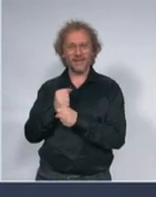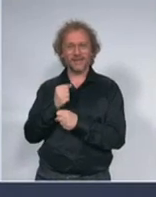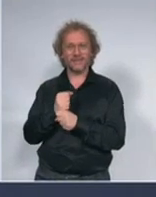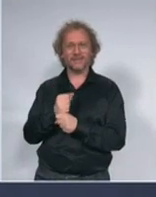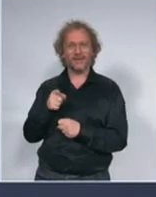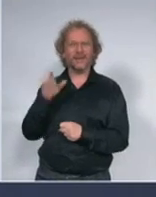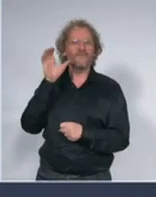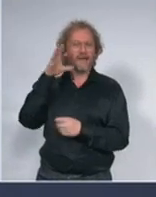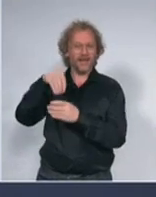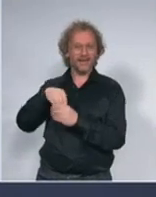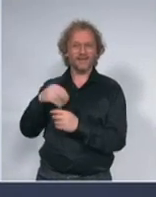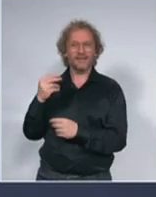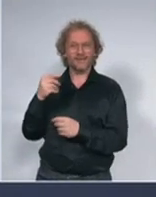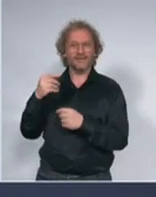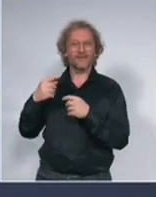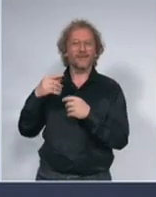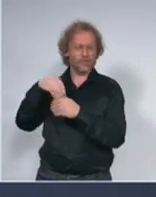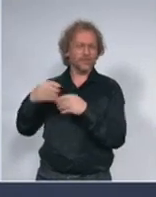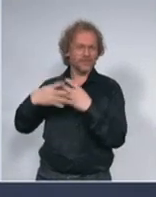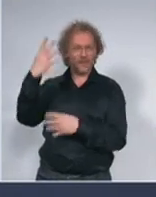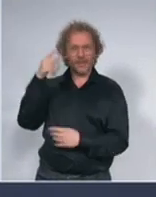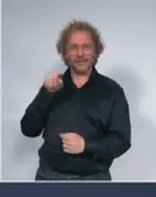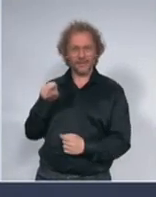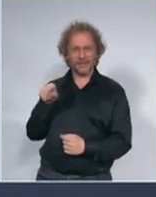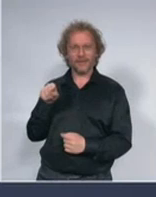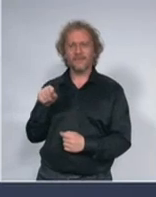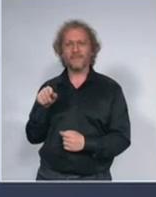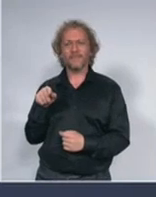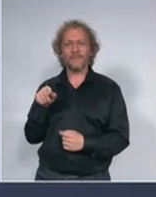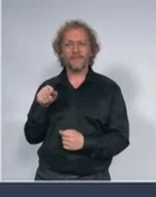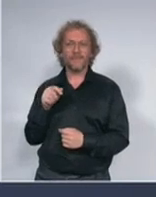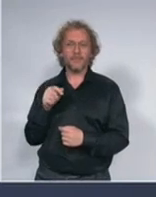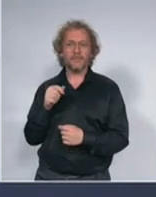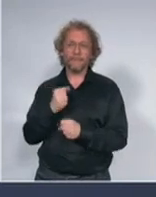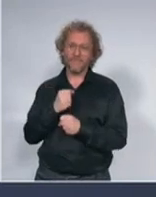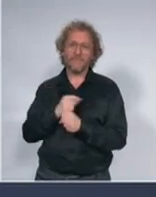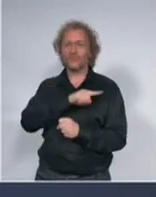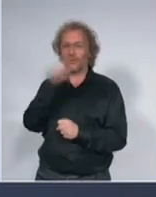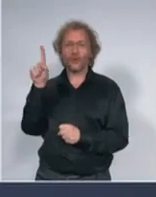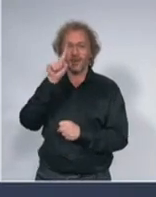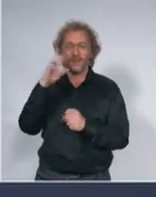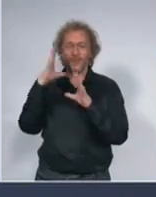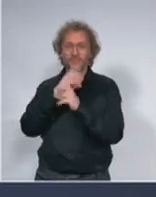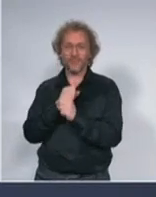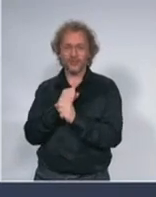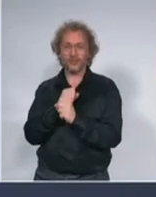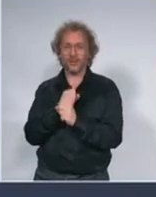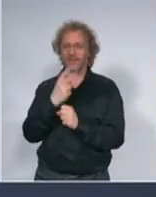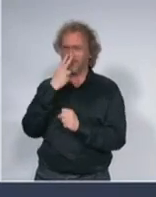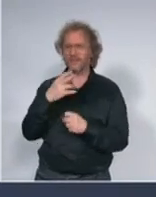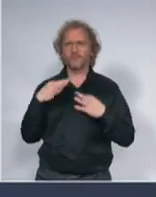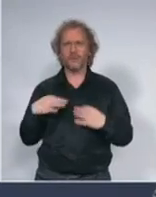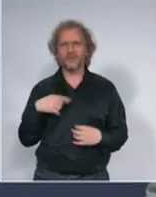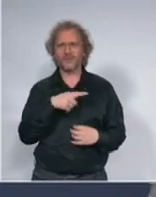Srbije u zgradi vlade su radili do nekih jedan ujutru gledam u profesora Pelemiša zato što je on